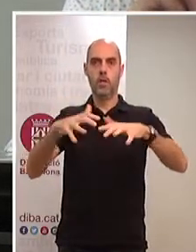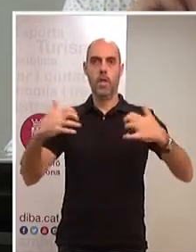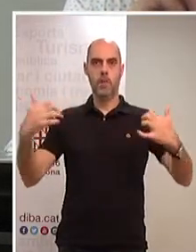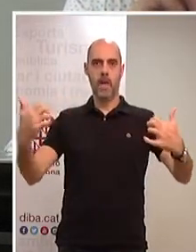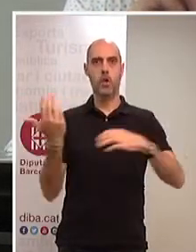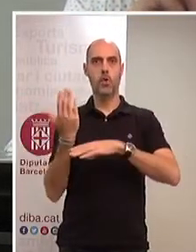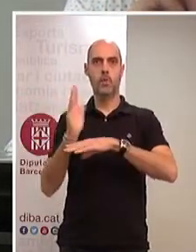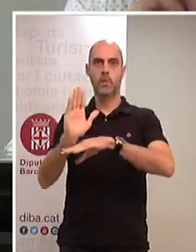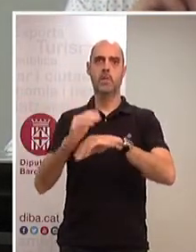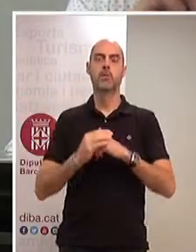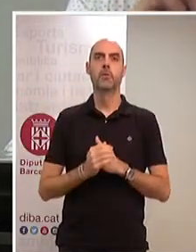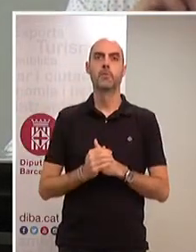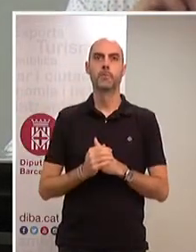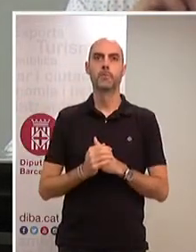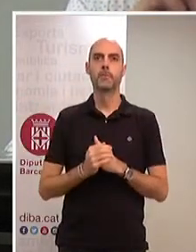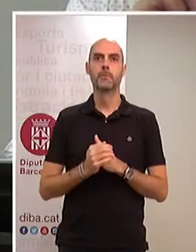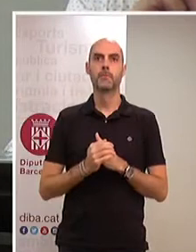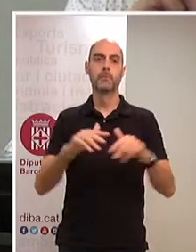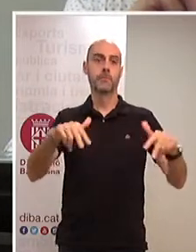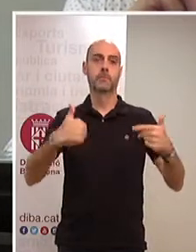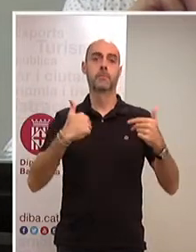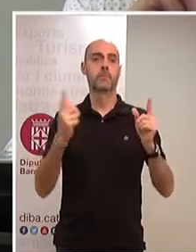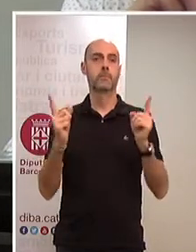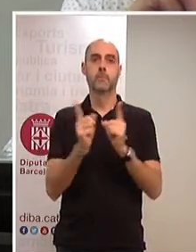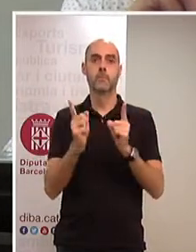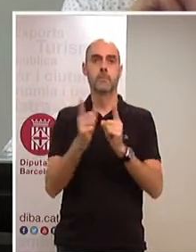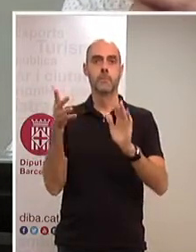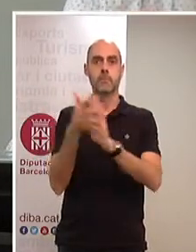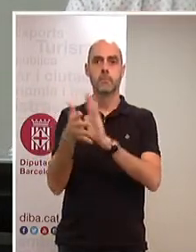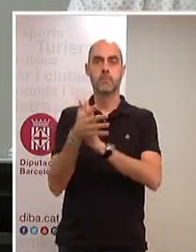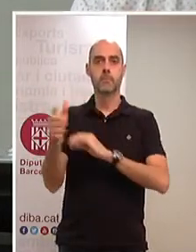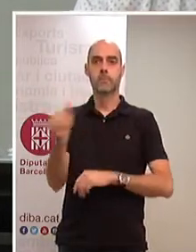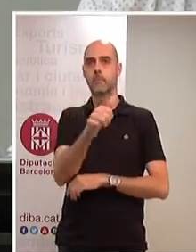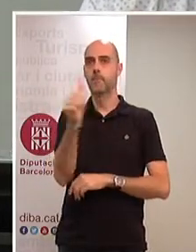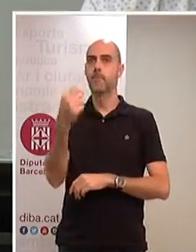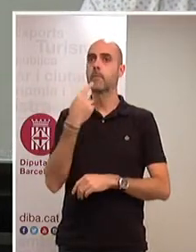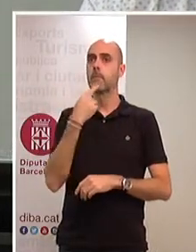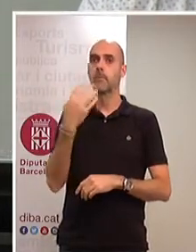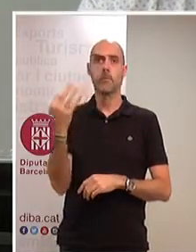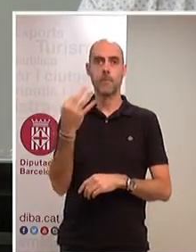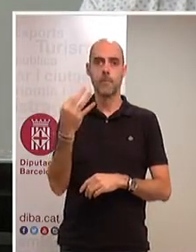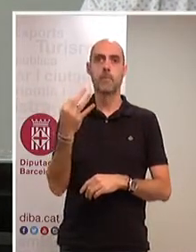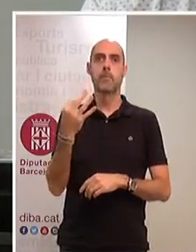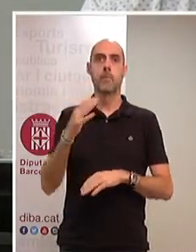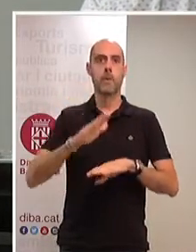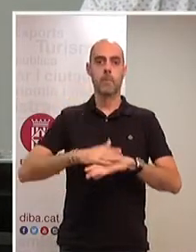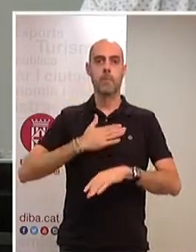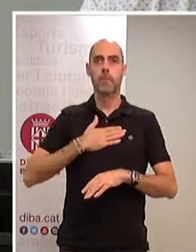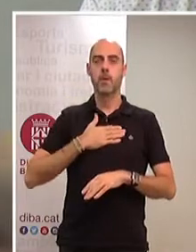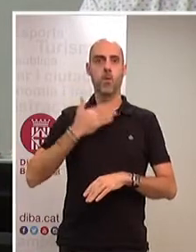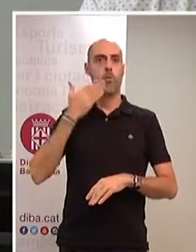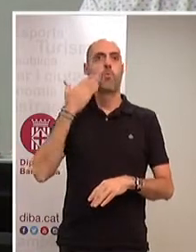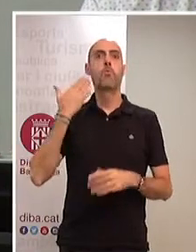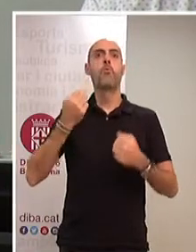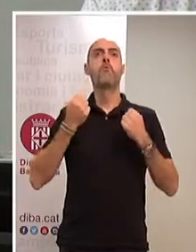Si em permeten, unes breus paraules. En primer lloc, dir que ha estat un gran honor poder